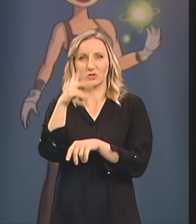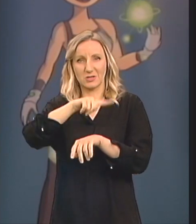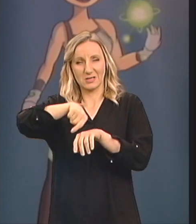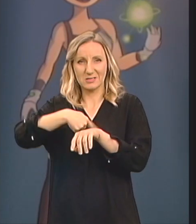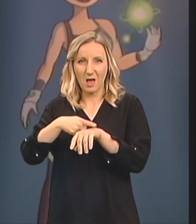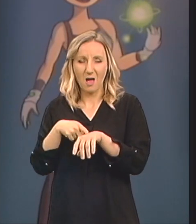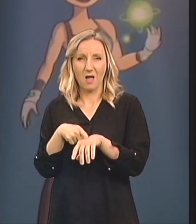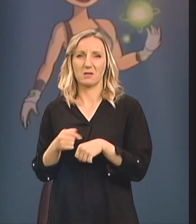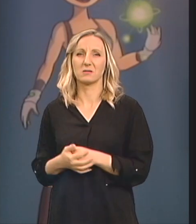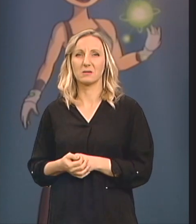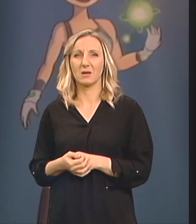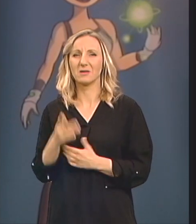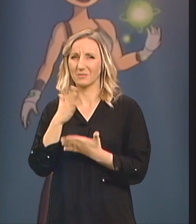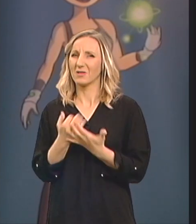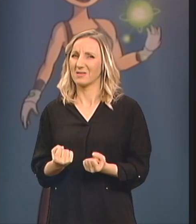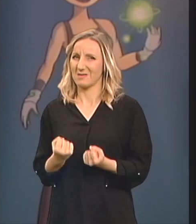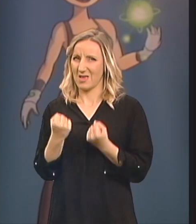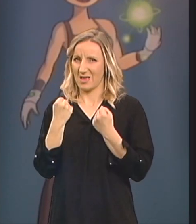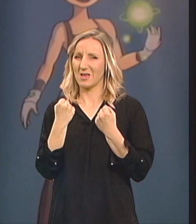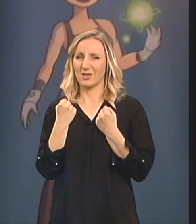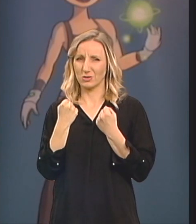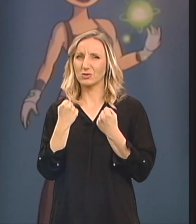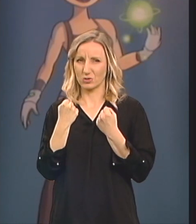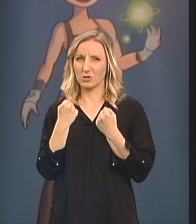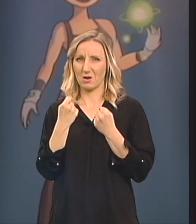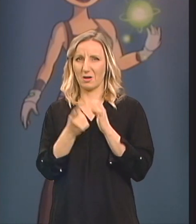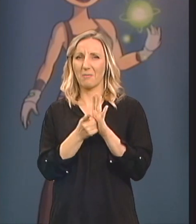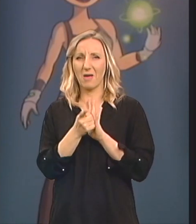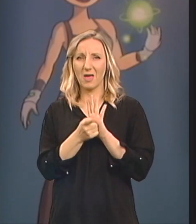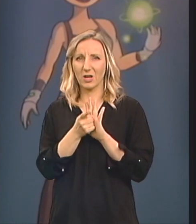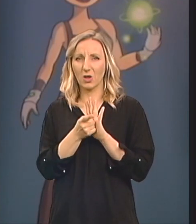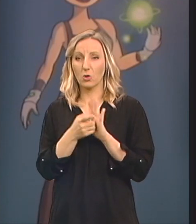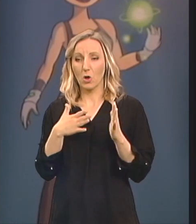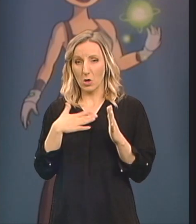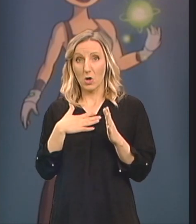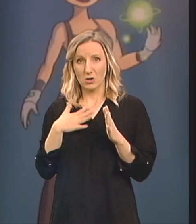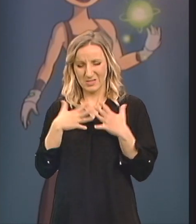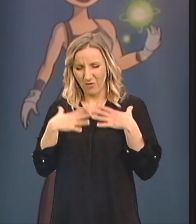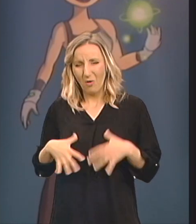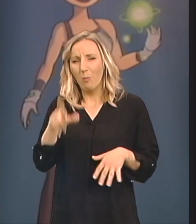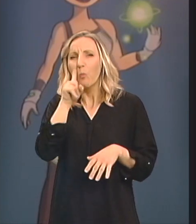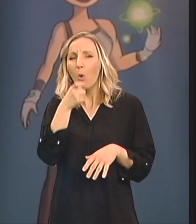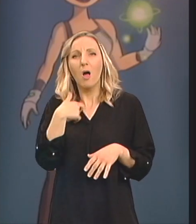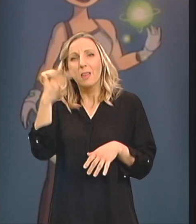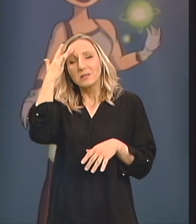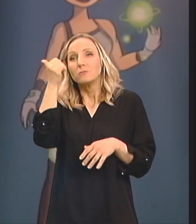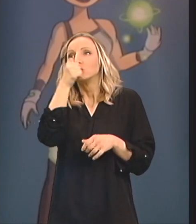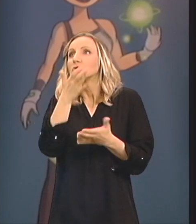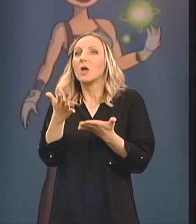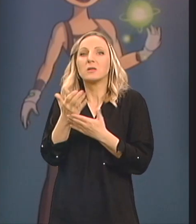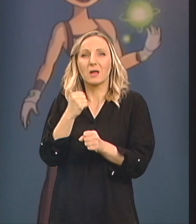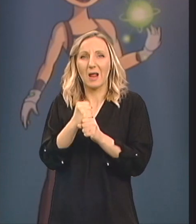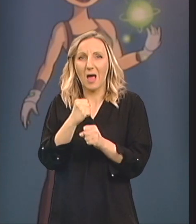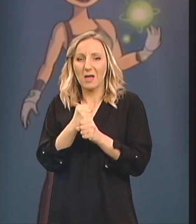To su onako bili neki teški momenti Kad ja od tog svog stanja Nisam znala šta sa sobom da radim Ali sama